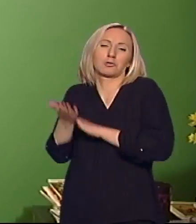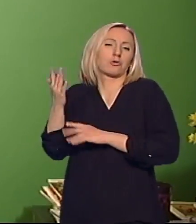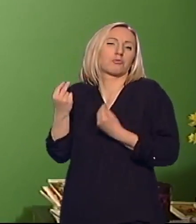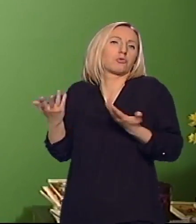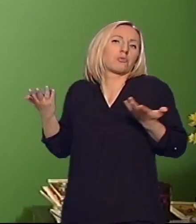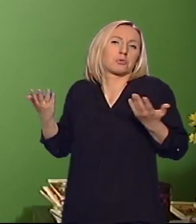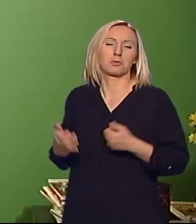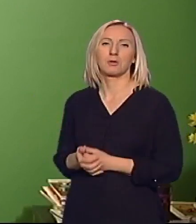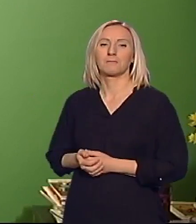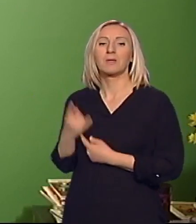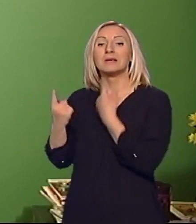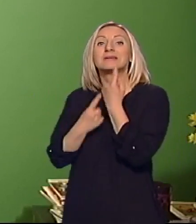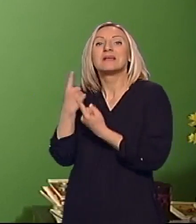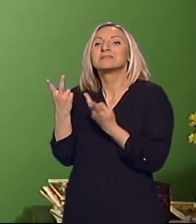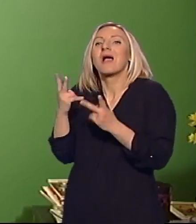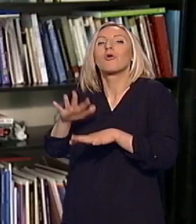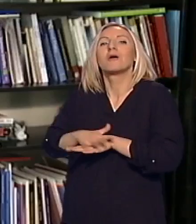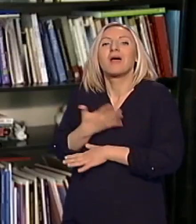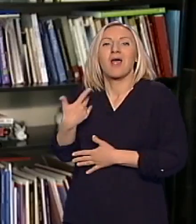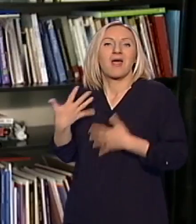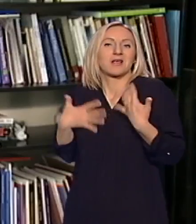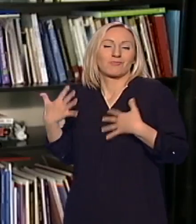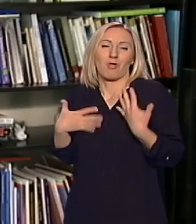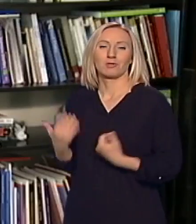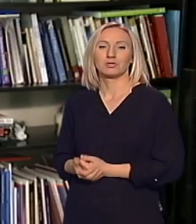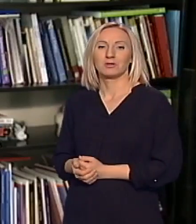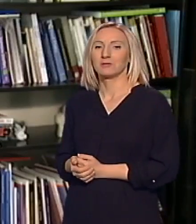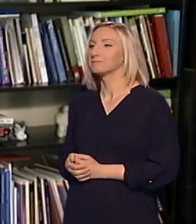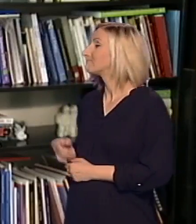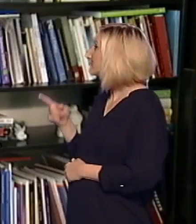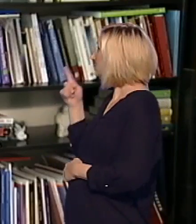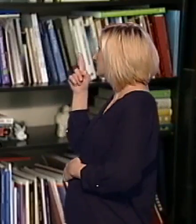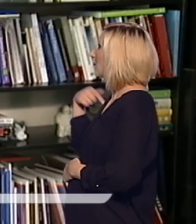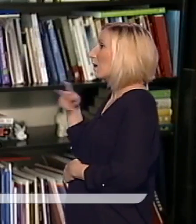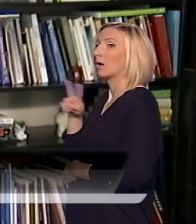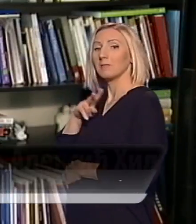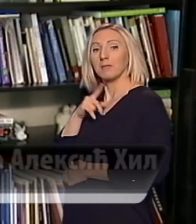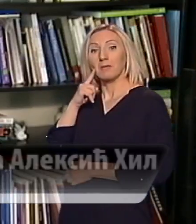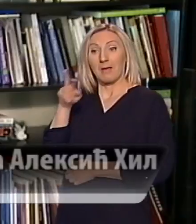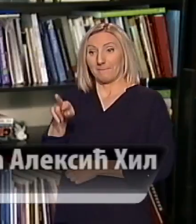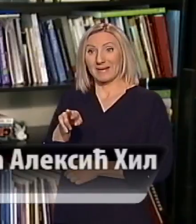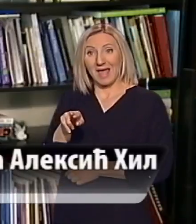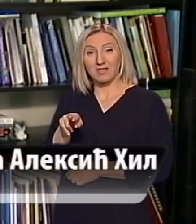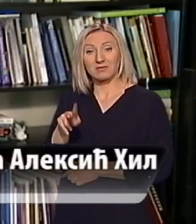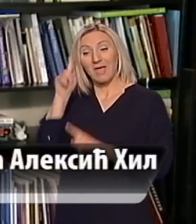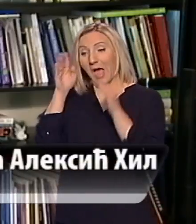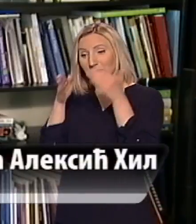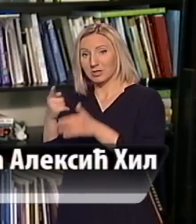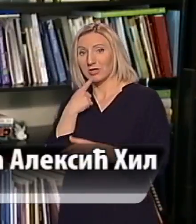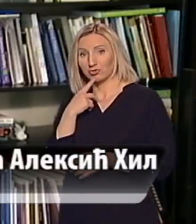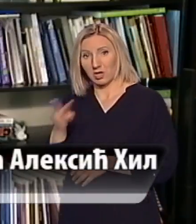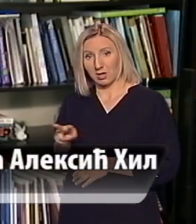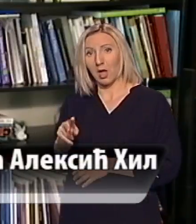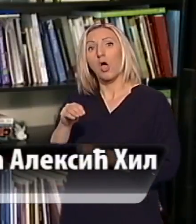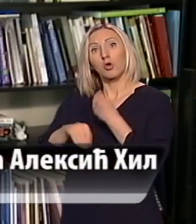Tako da sve zavisi kako smo raspoloženi. Znači ja sam imala svetle primere da je, na primjer, brat autističnog dečaka sa, da su